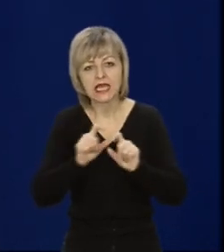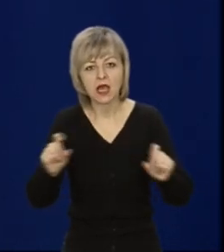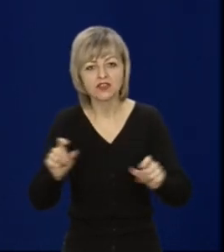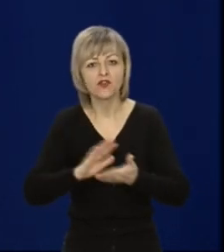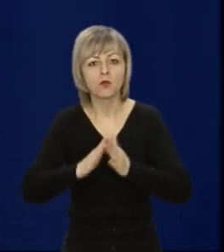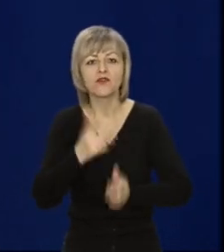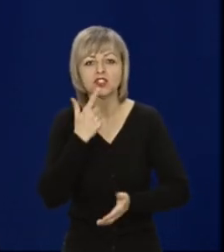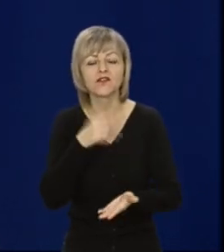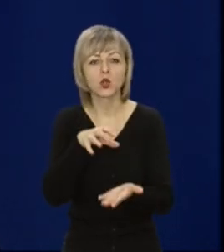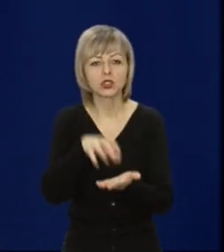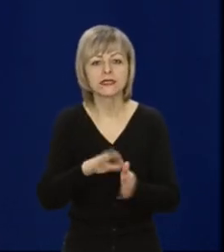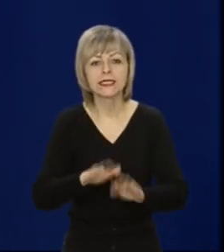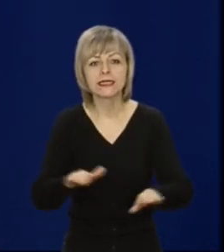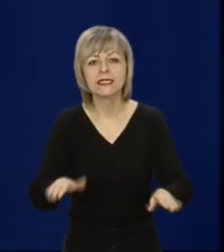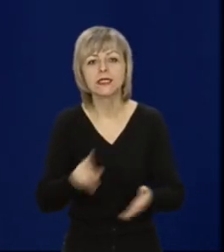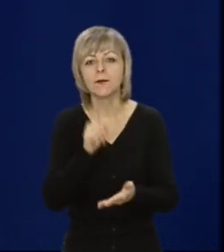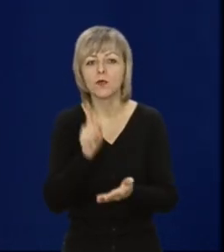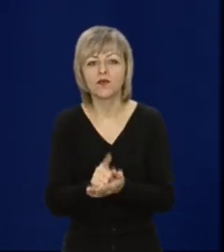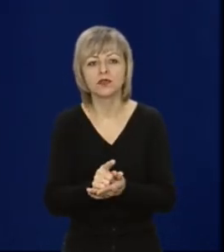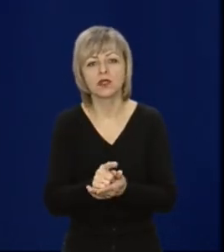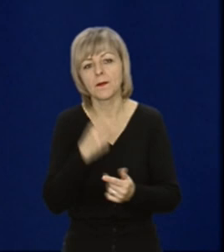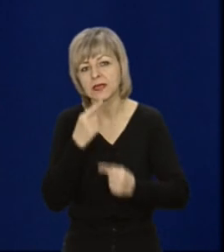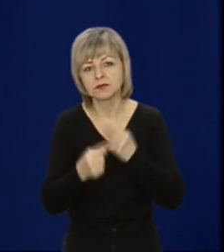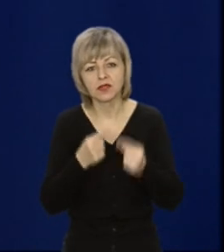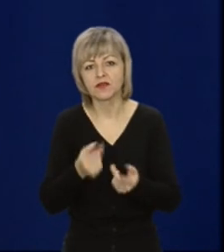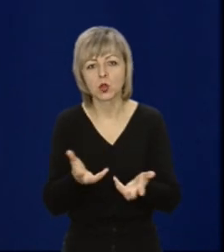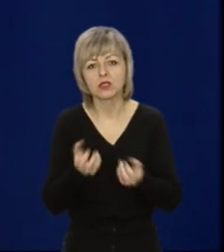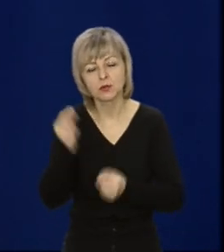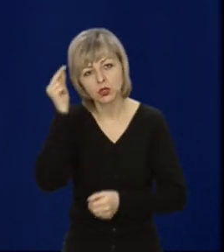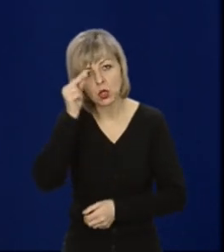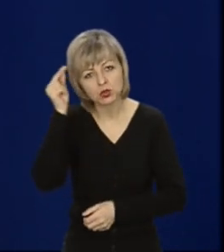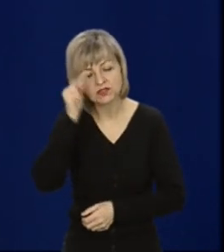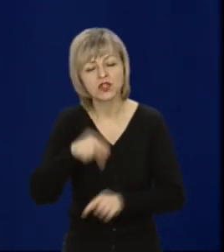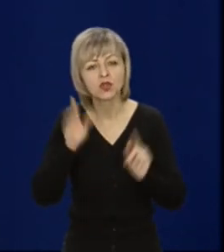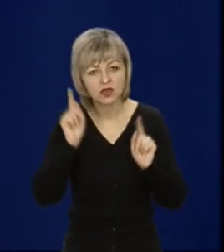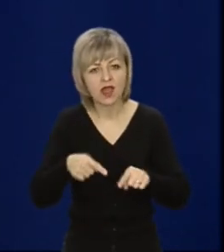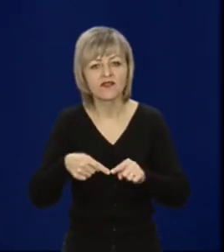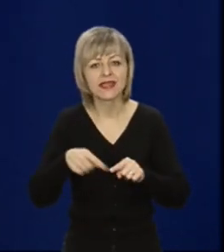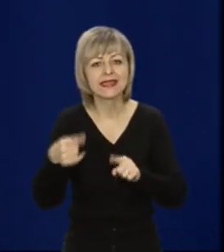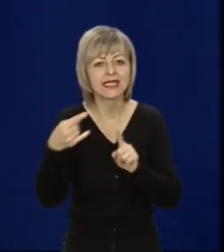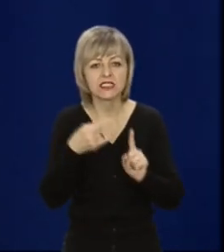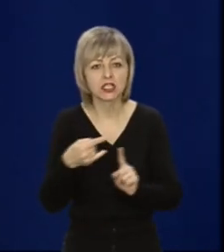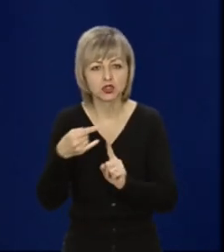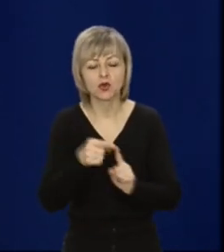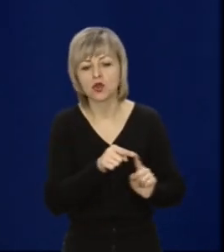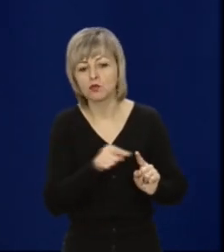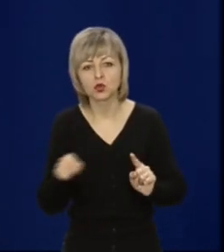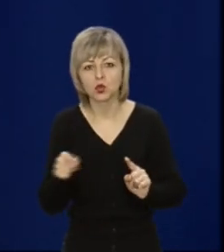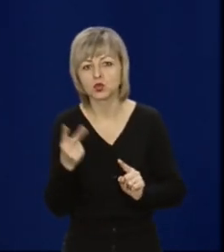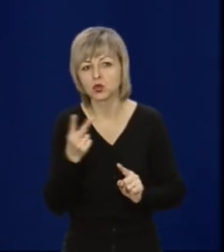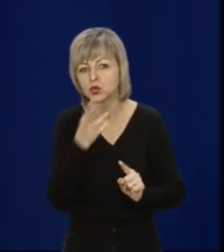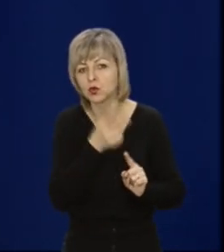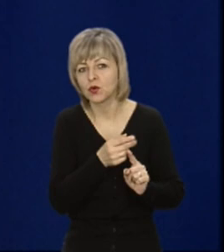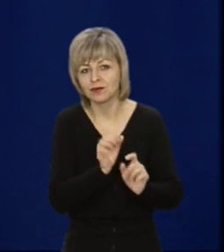Отож, в умовах червоної зони діти повинні безперервно здобувати освіту, навіть дистанційно. Тому впродовж другого